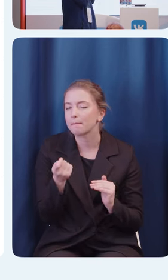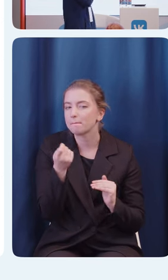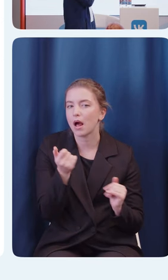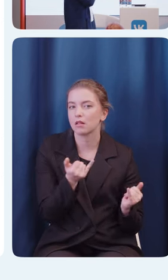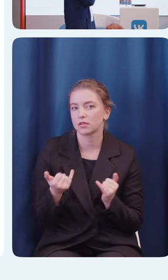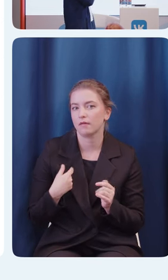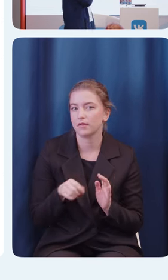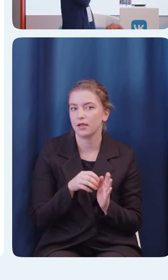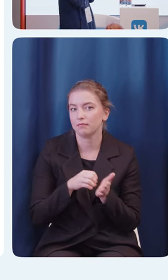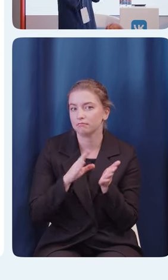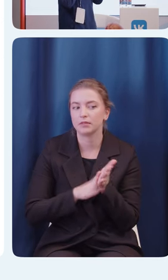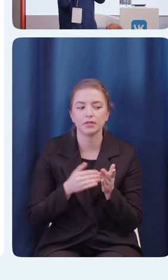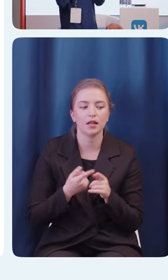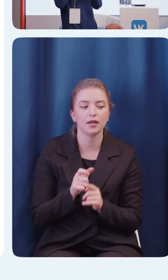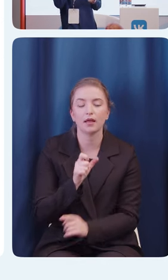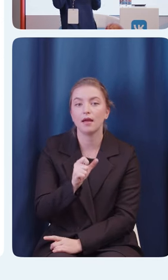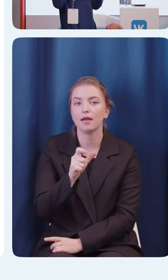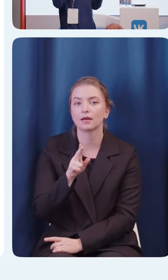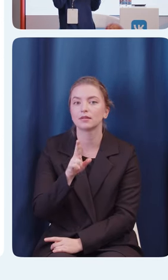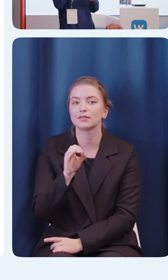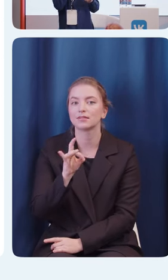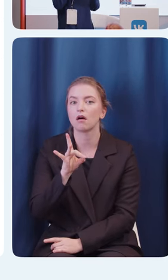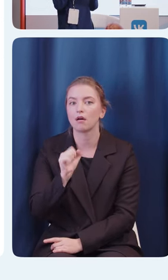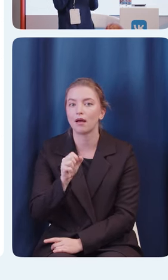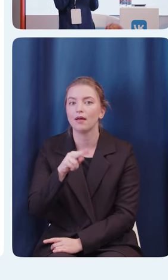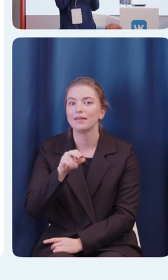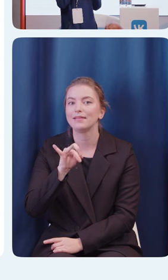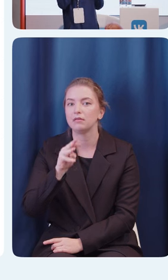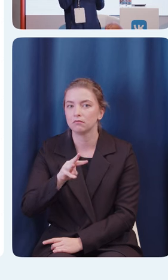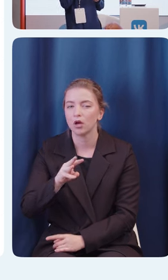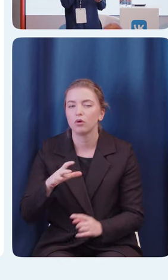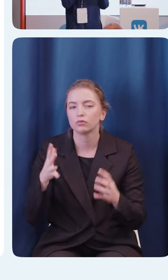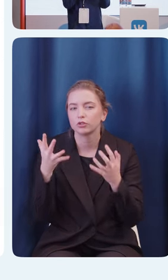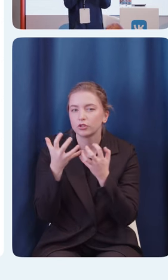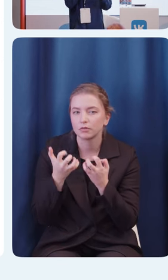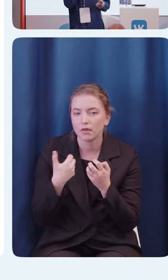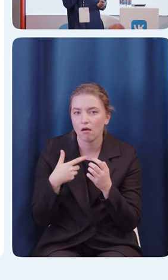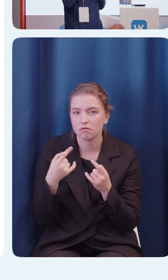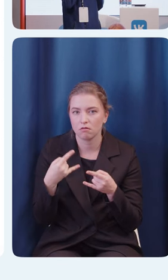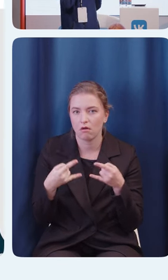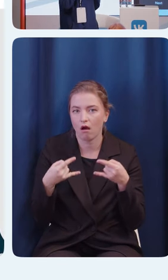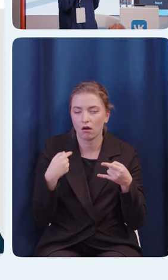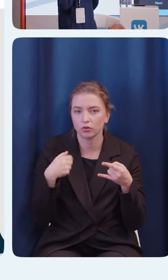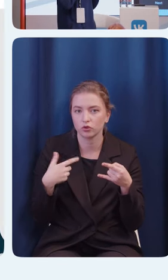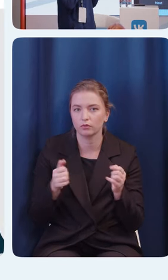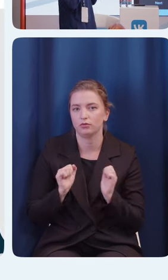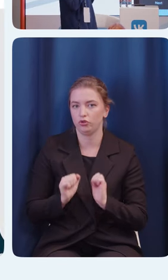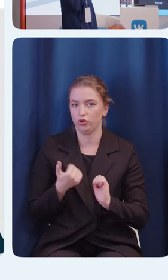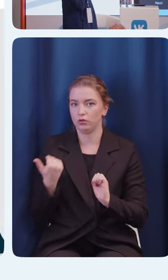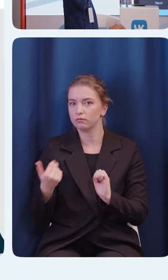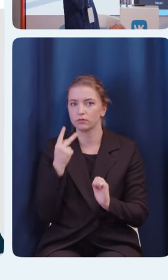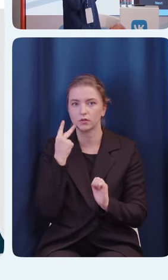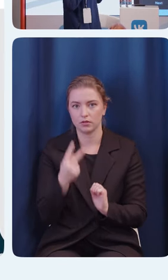Dim. Он затемняет яркие цвета экрана, чтобы защитить зрение. С